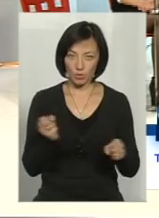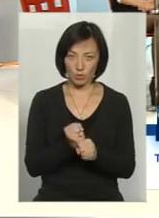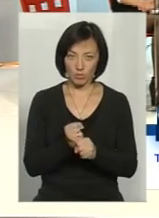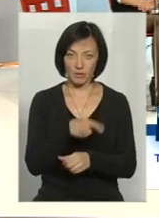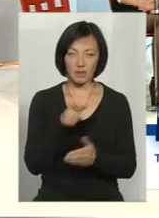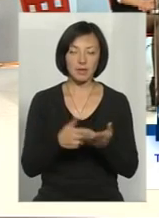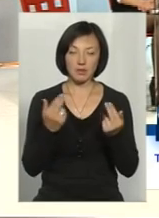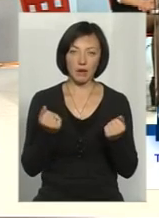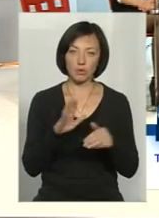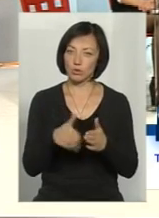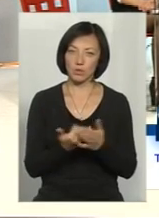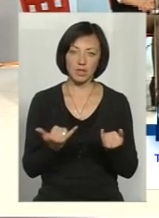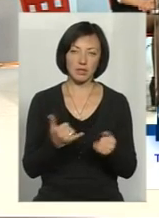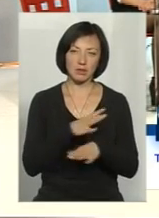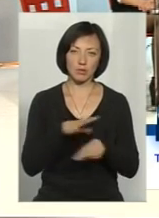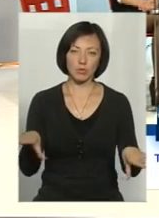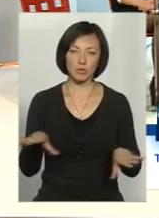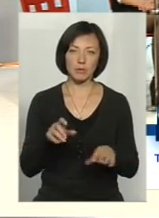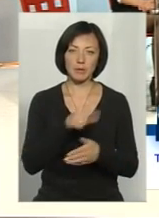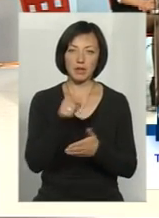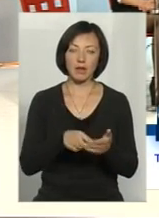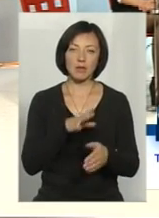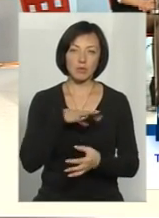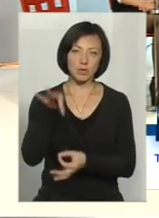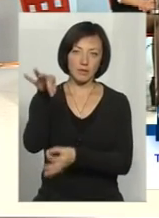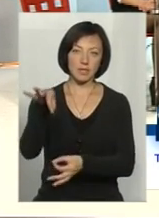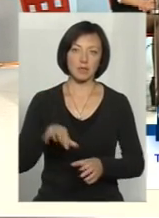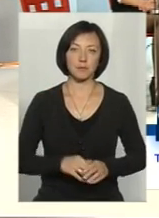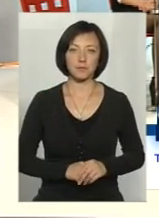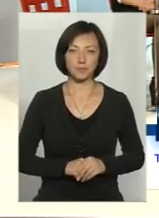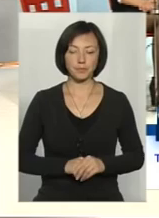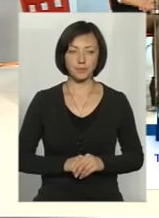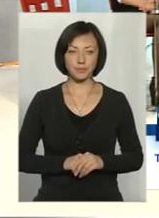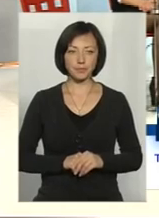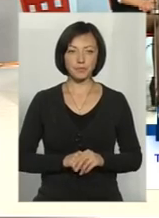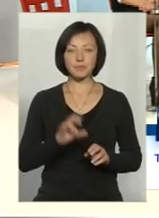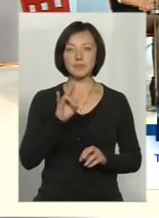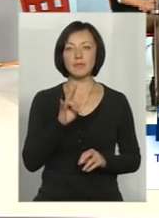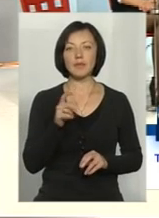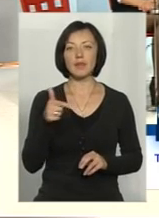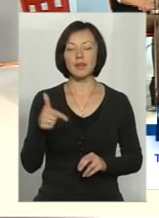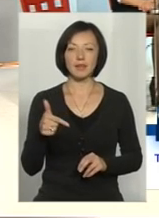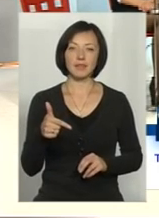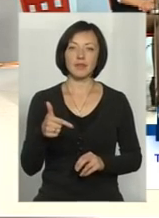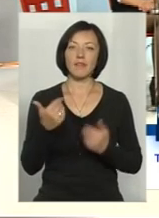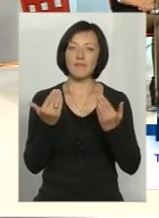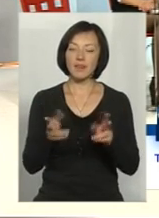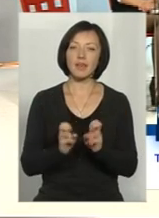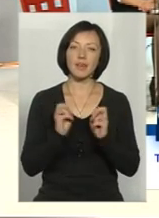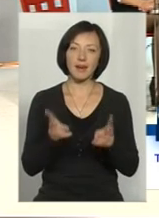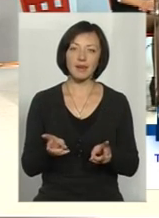Так, до нині це питання було завесле в повітрі. Наталія Геннадьевна, ви як